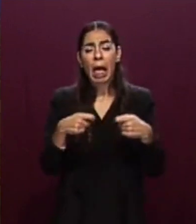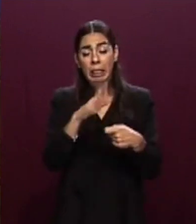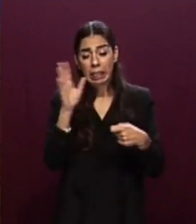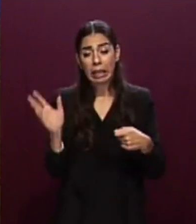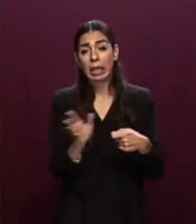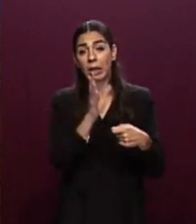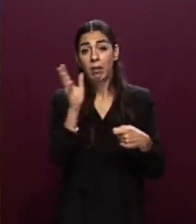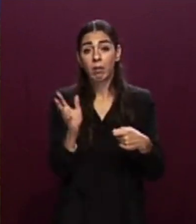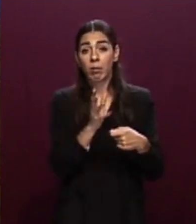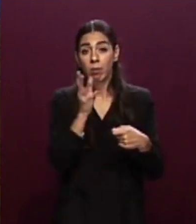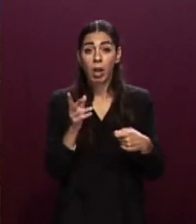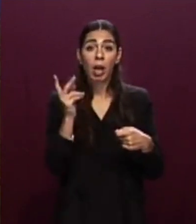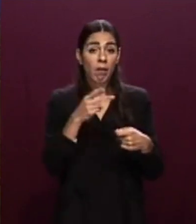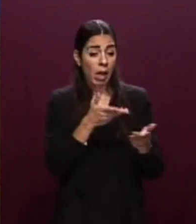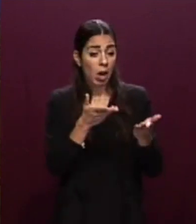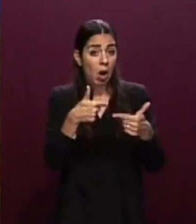alcuna tutela.